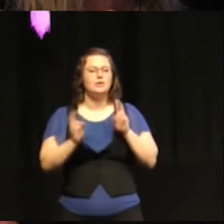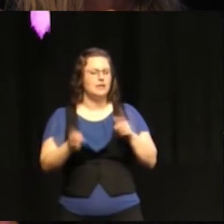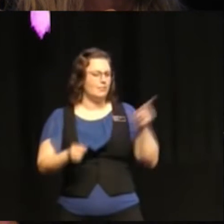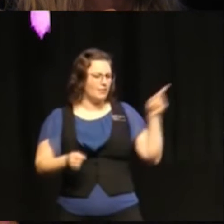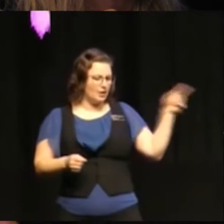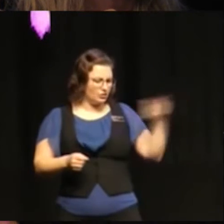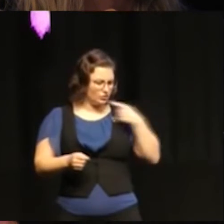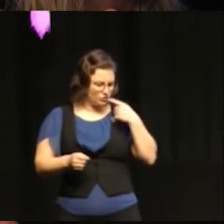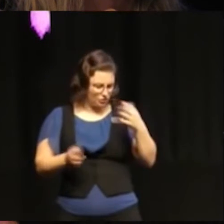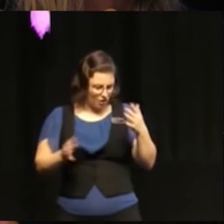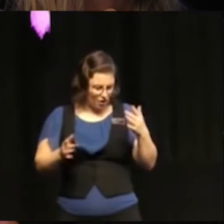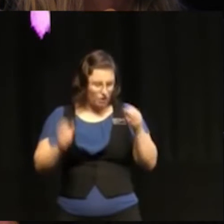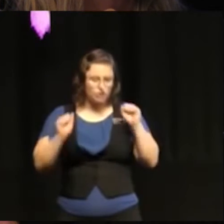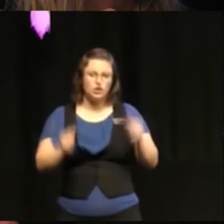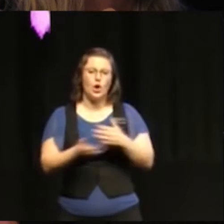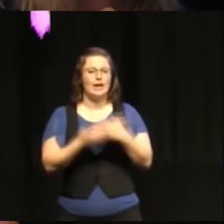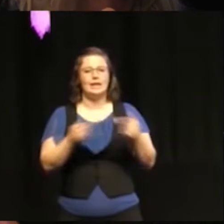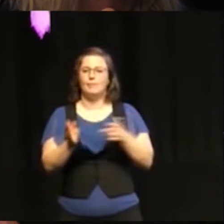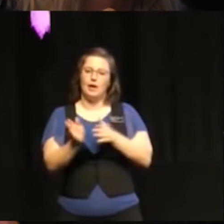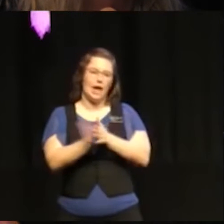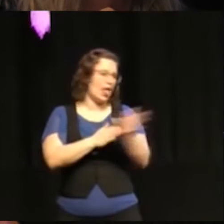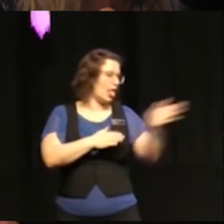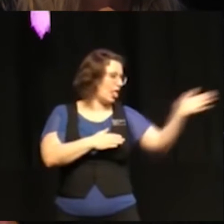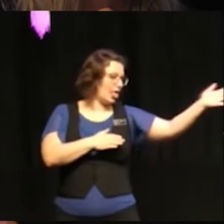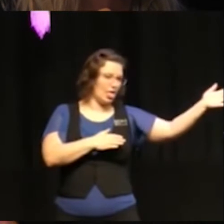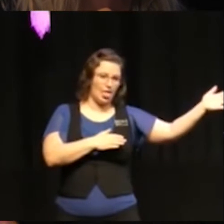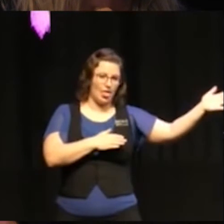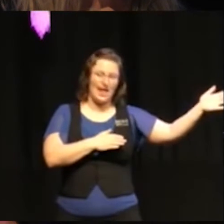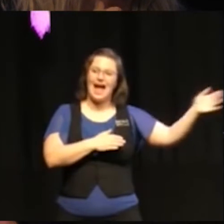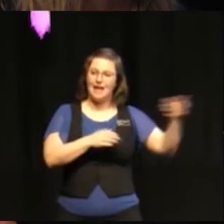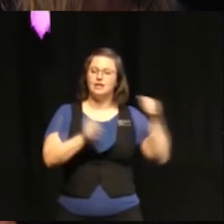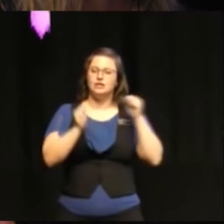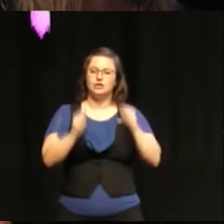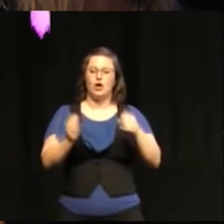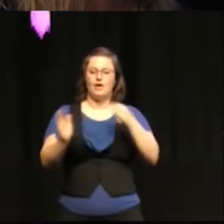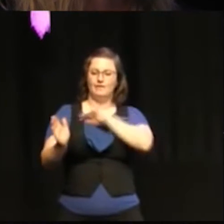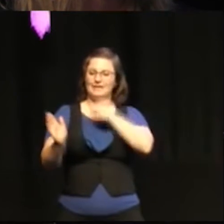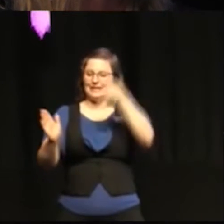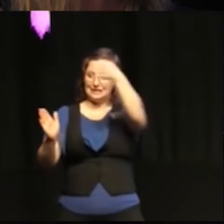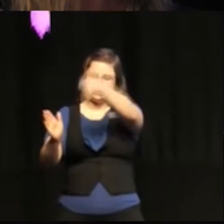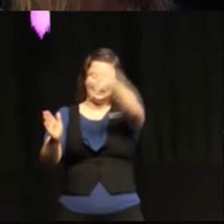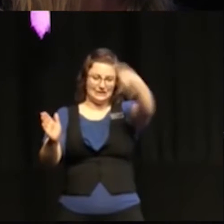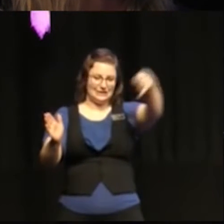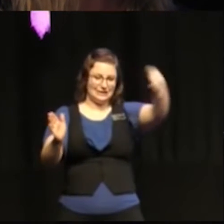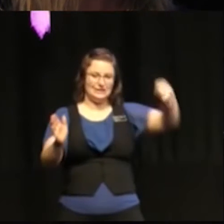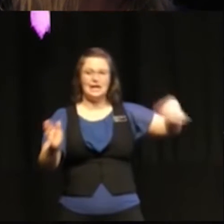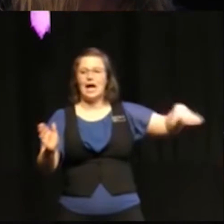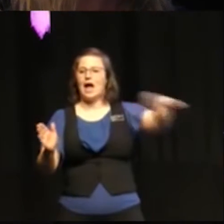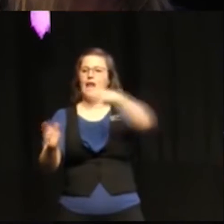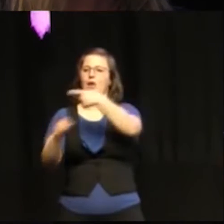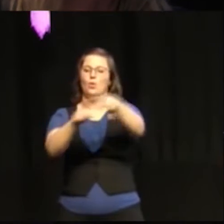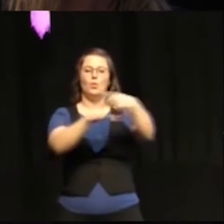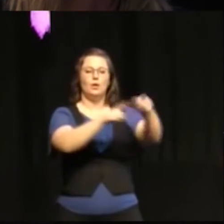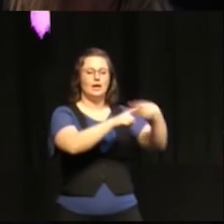på, det här med att det inte ska vara ett sidospår. Eller kanske du Malmö. Att det inte ska vara ett sidospår, utan vi liksom vill